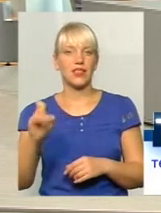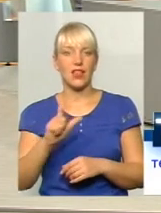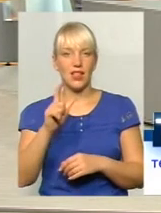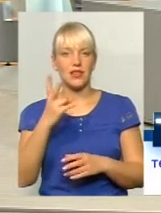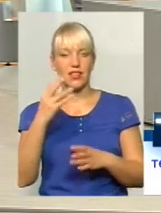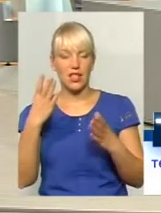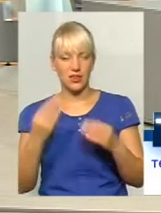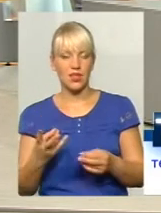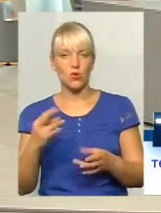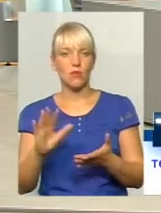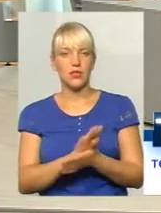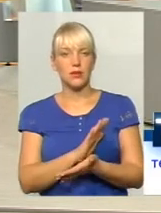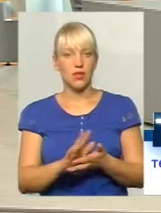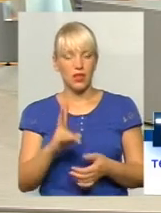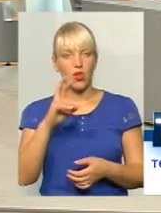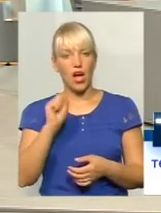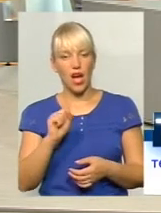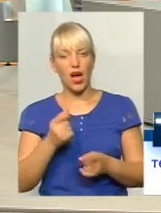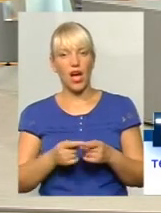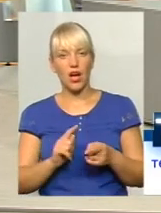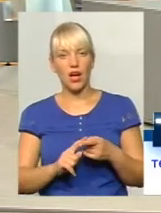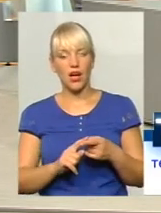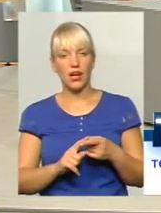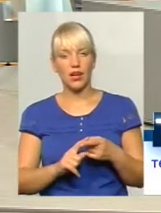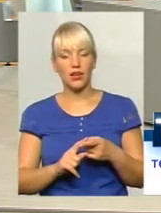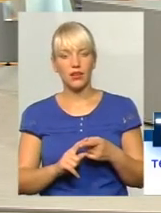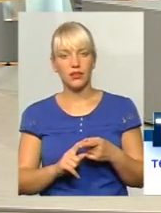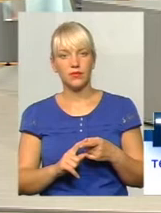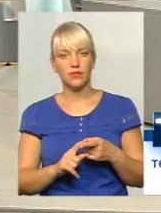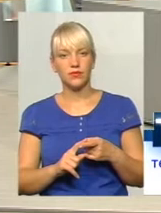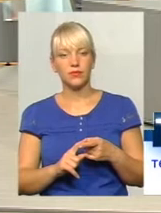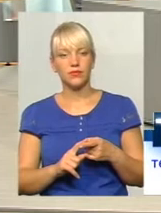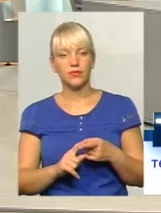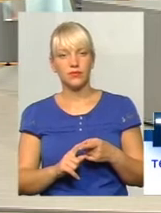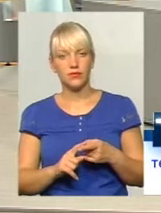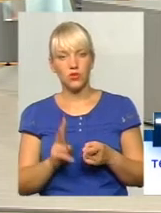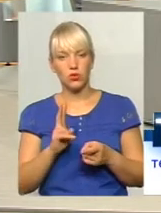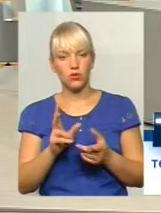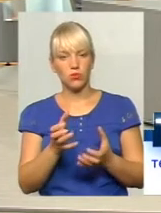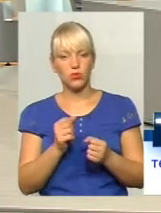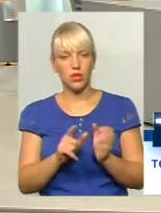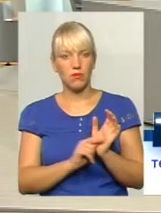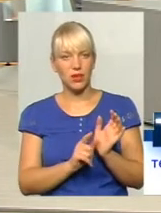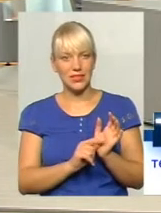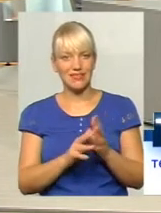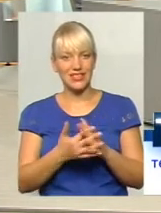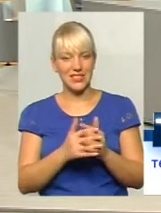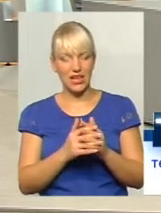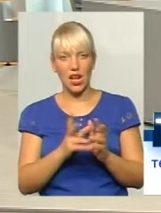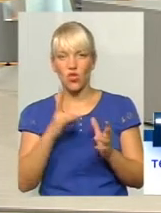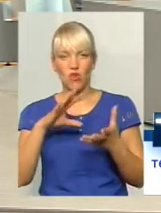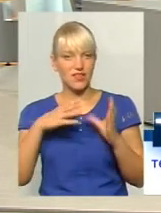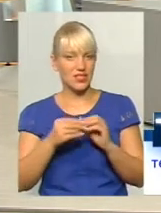безплатно. А сільські жителі в нас виходять ту саму кранцію, і вони взагалі не їздять. А дати